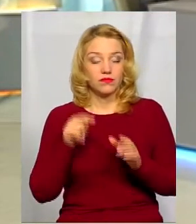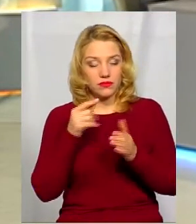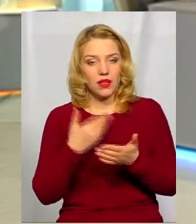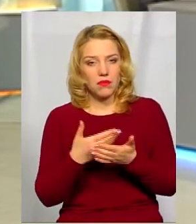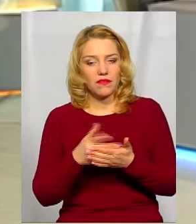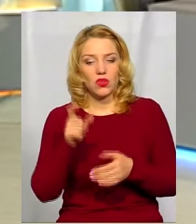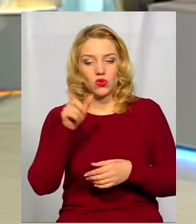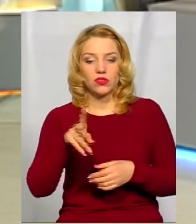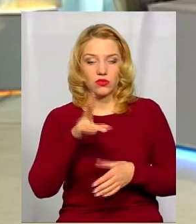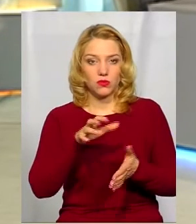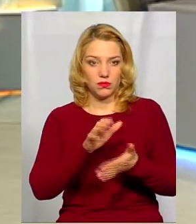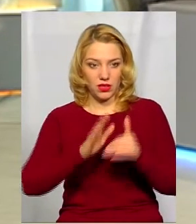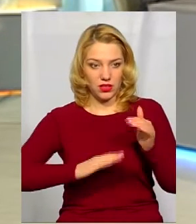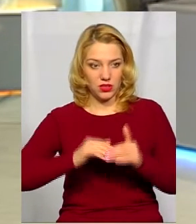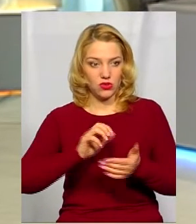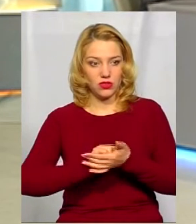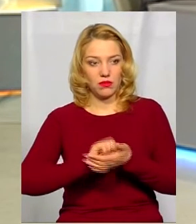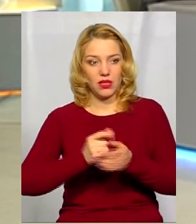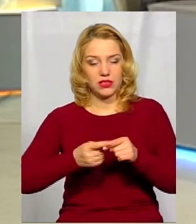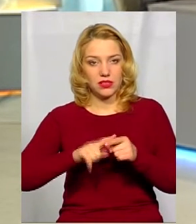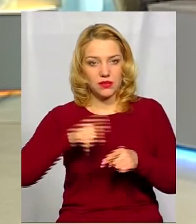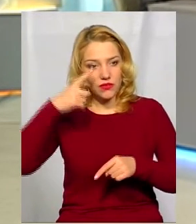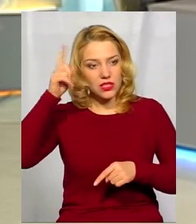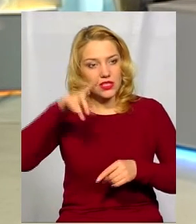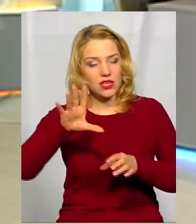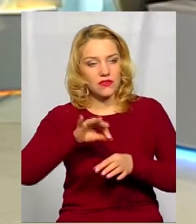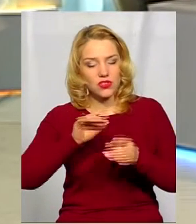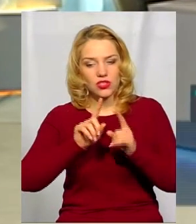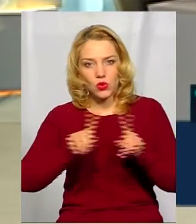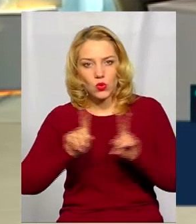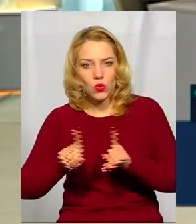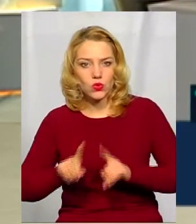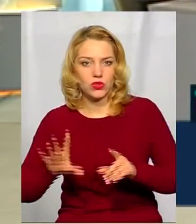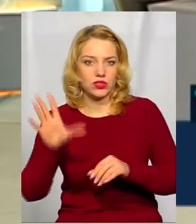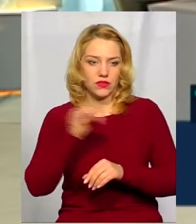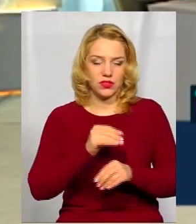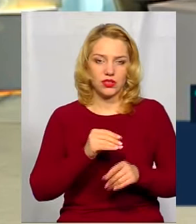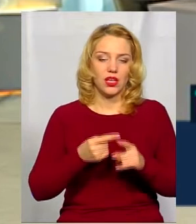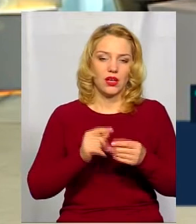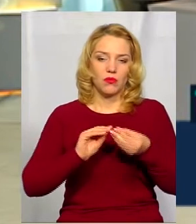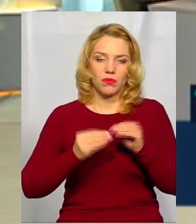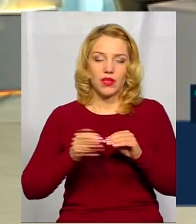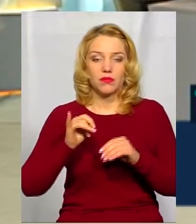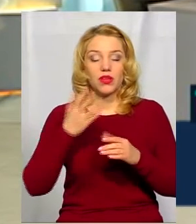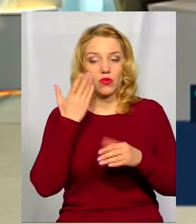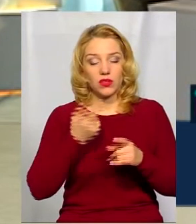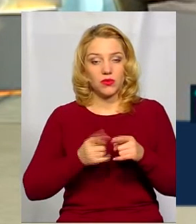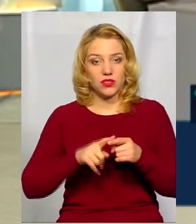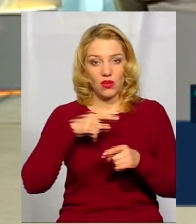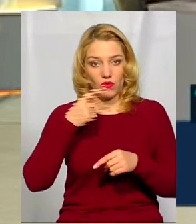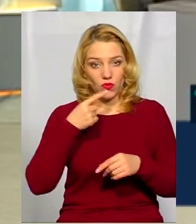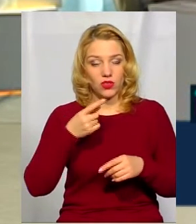людина, яка практично займається цим, вона знає всі тонкощі, знає проблеми, і коли про це говорять, то